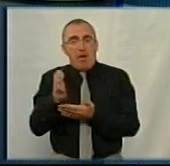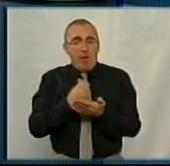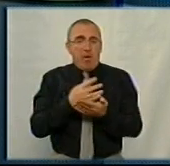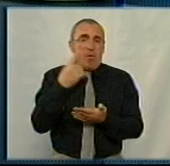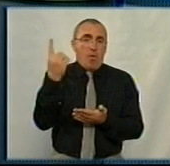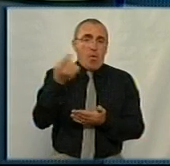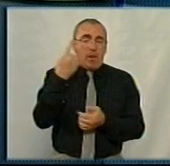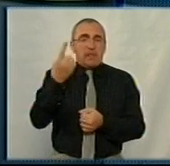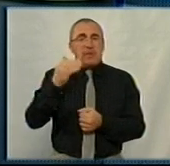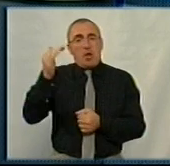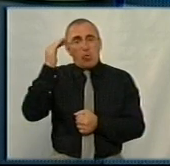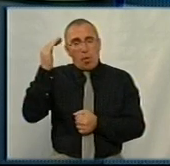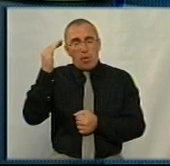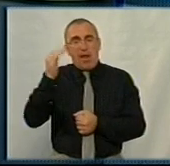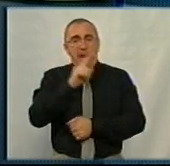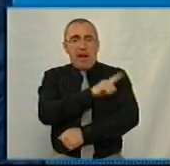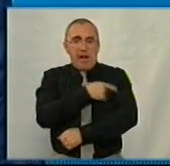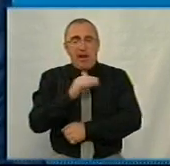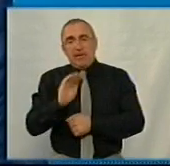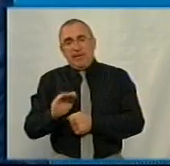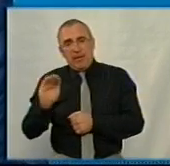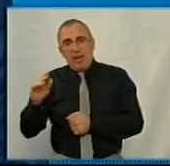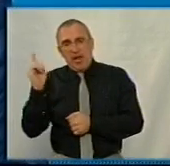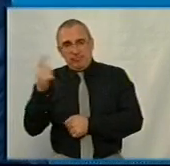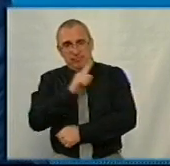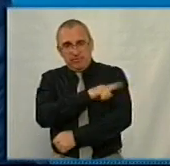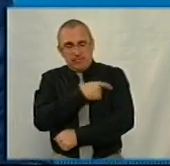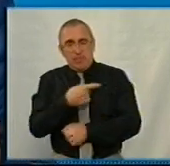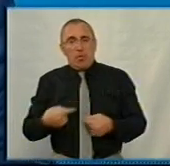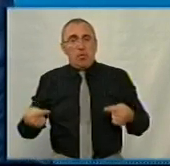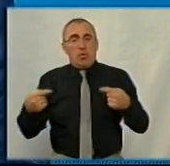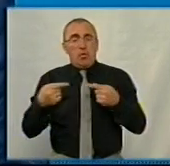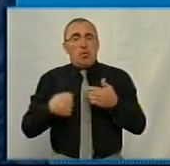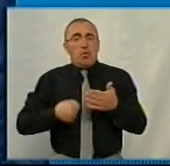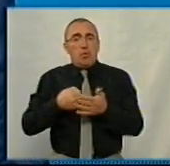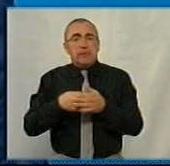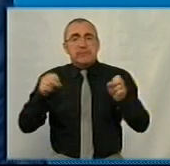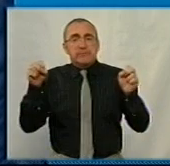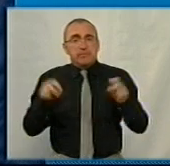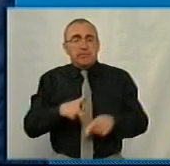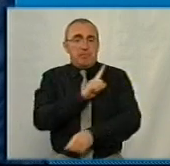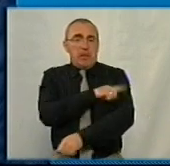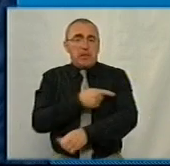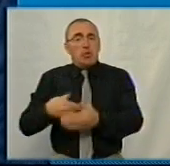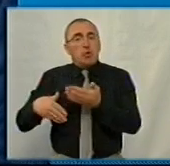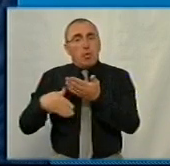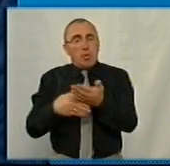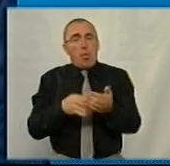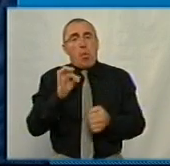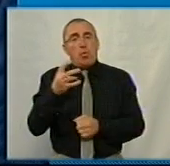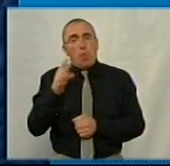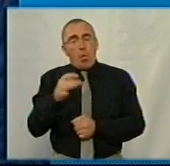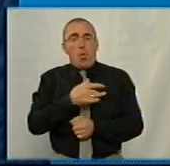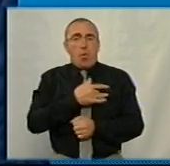обласна, доросла лікарня і дитяча лікарня. Всі інші монопрофільні, відповідно до специфіку надання медичної допомоги. Тобто це онка,